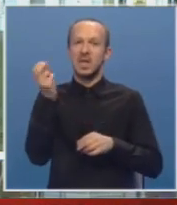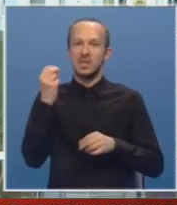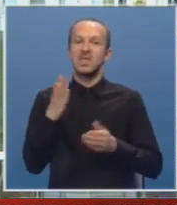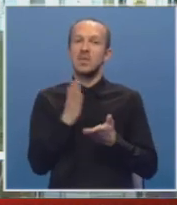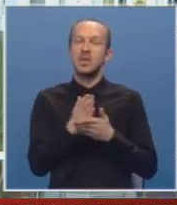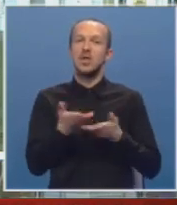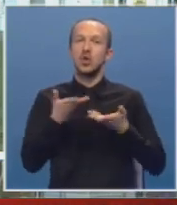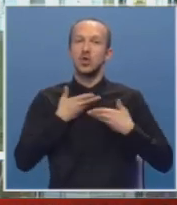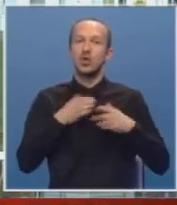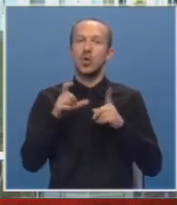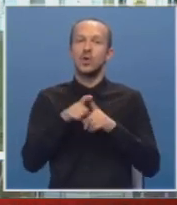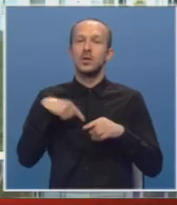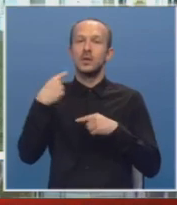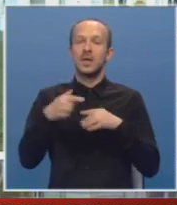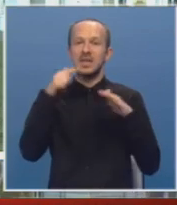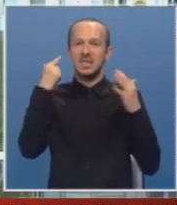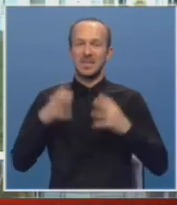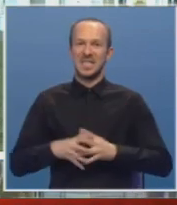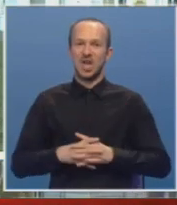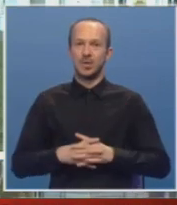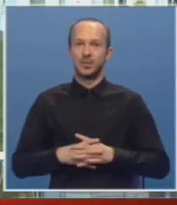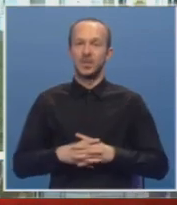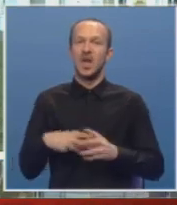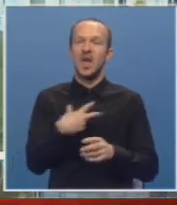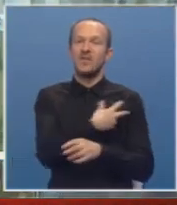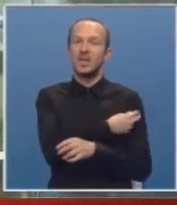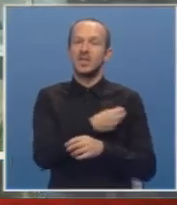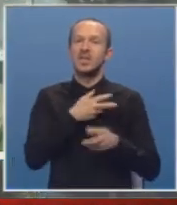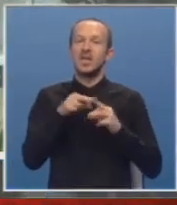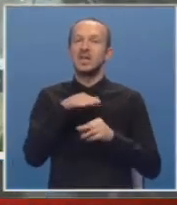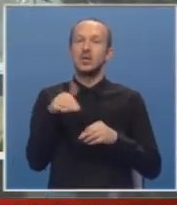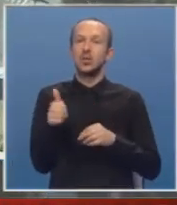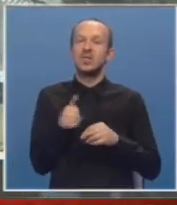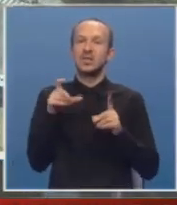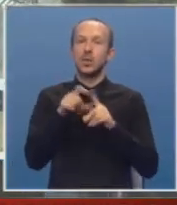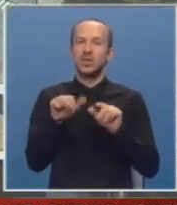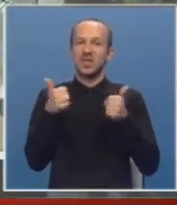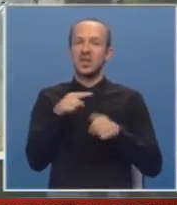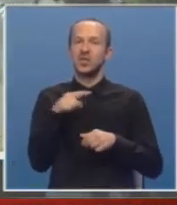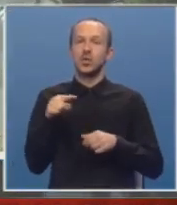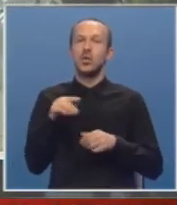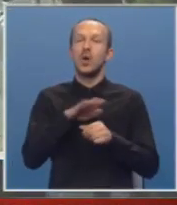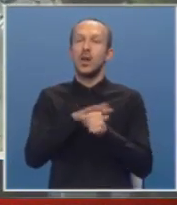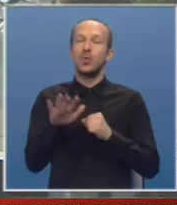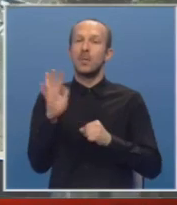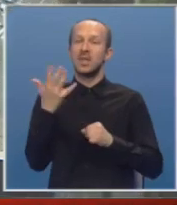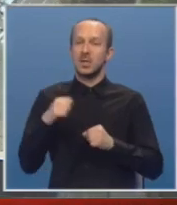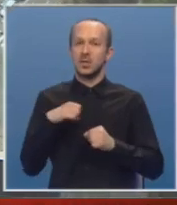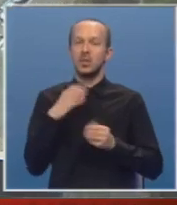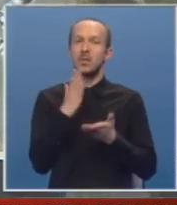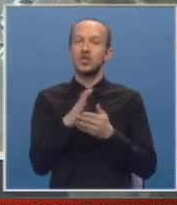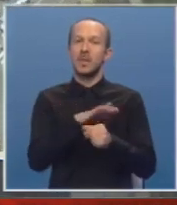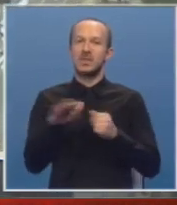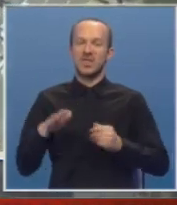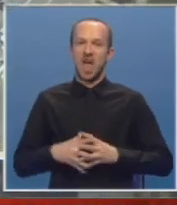Srpske biti dostupna od naredne sedmice. Vakcinacija za djecu uzrasta od 11 do navršenih 15 godina